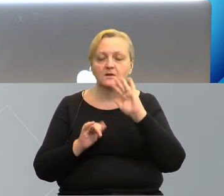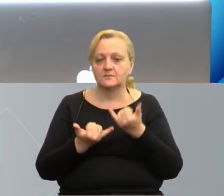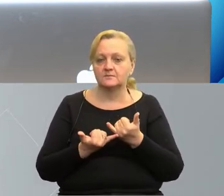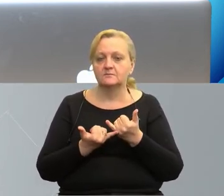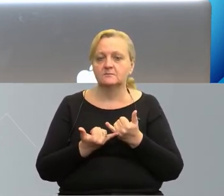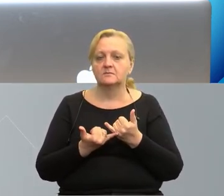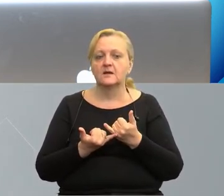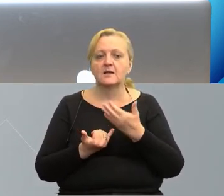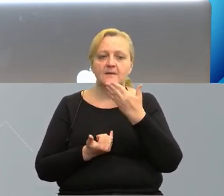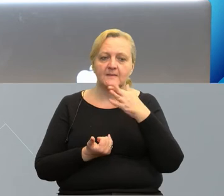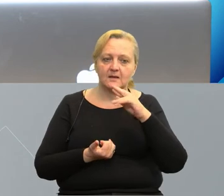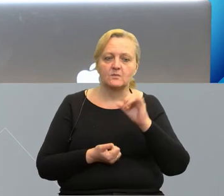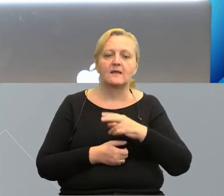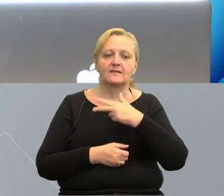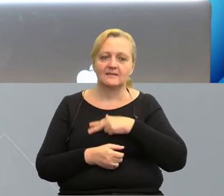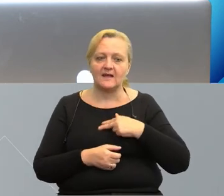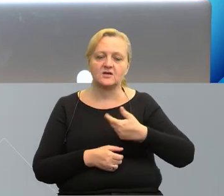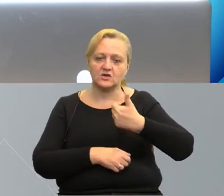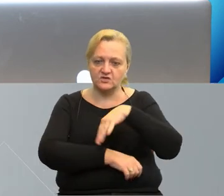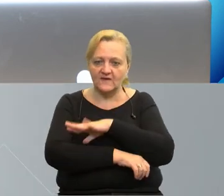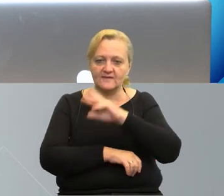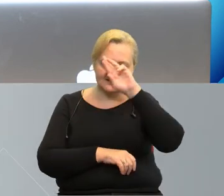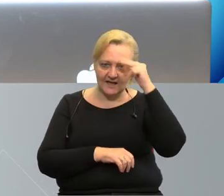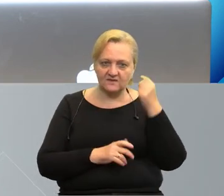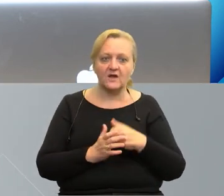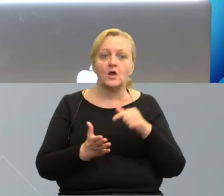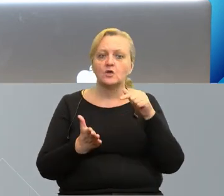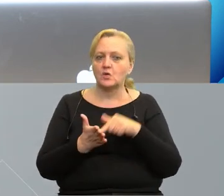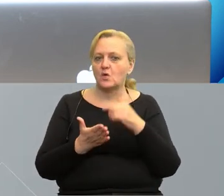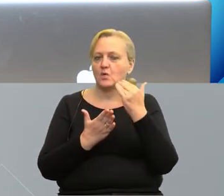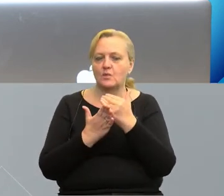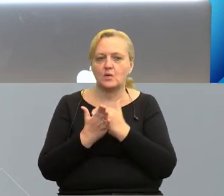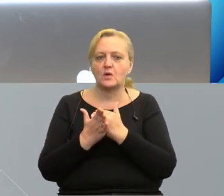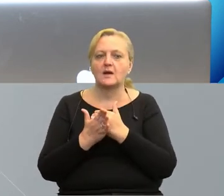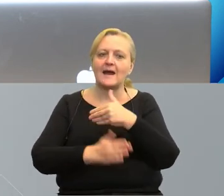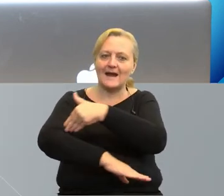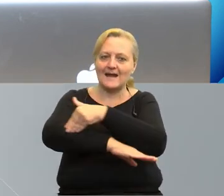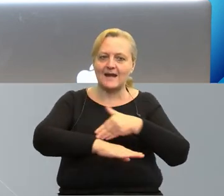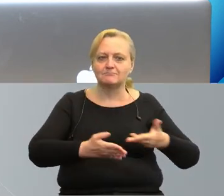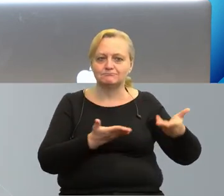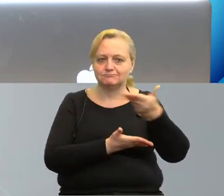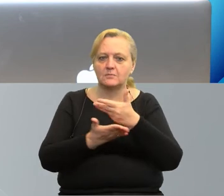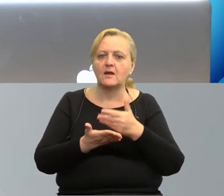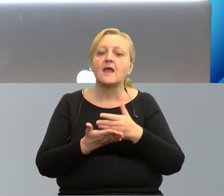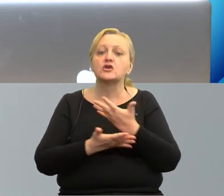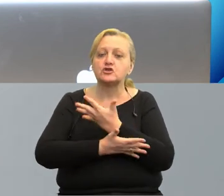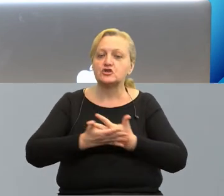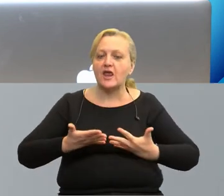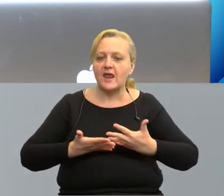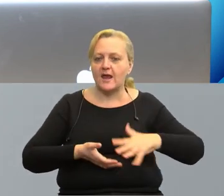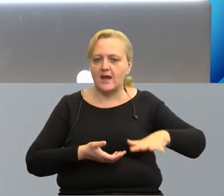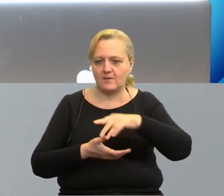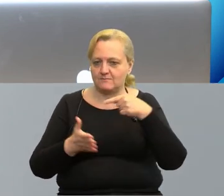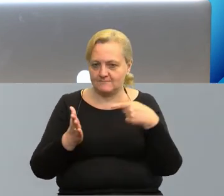Mecklenburgii, z Danii, Szwecji i Litwy. Jest to program transgraniczny o charakterze lądowym,